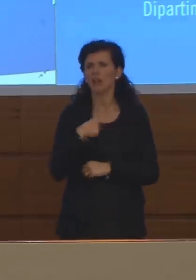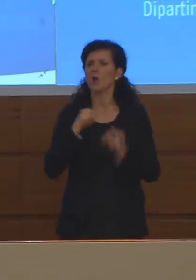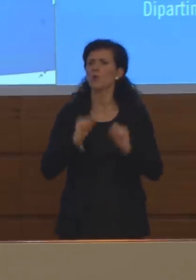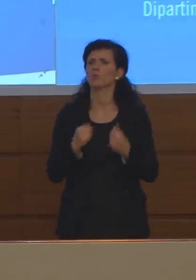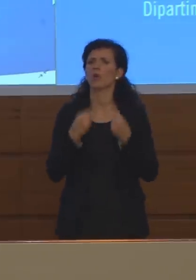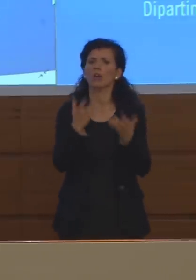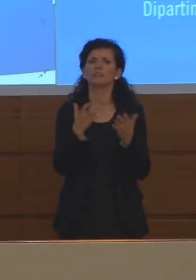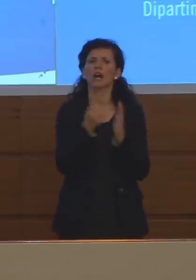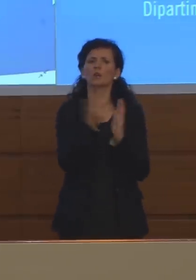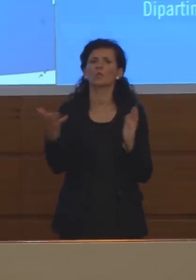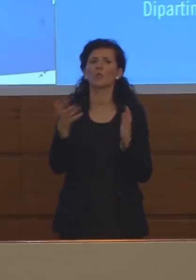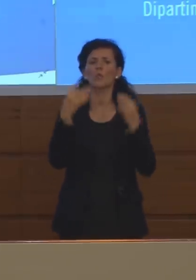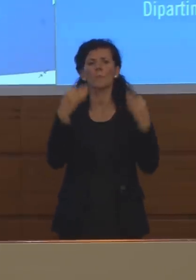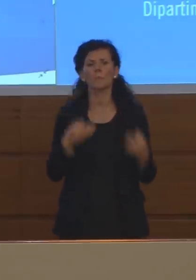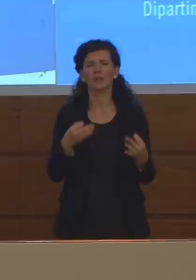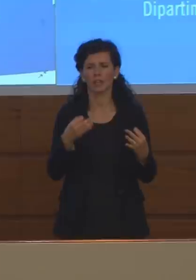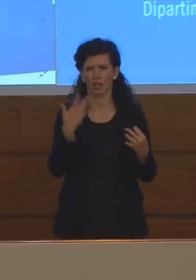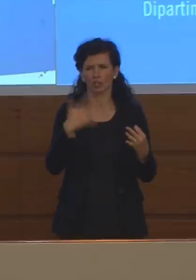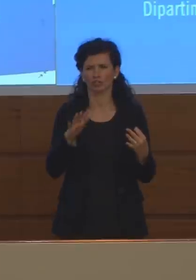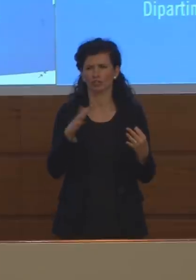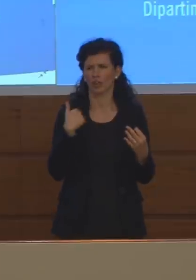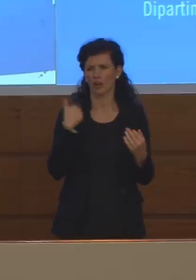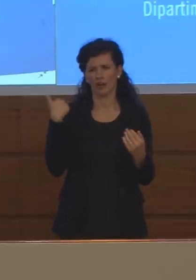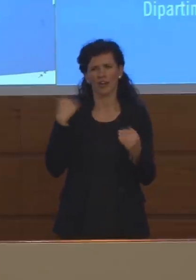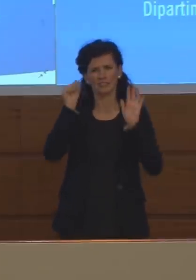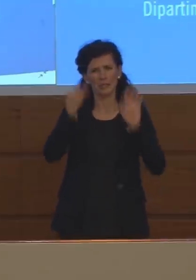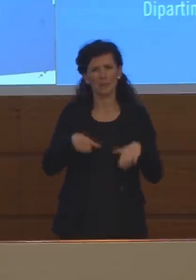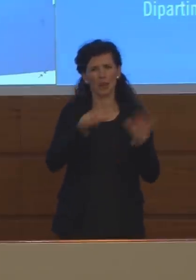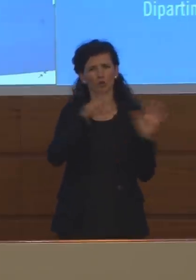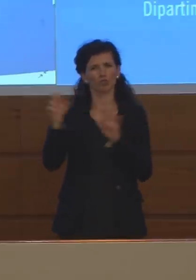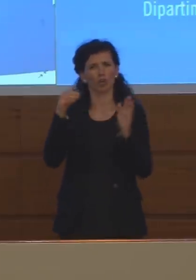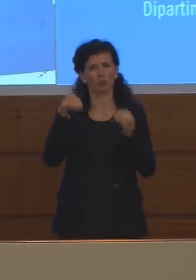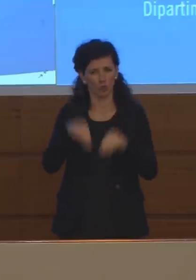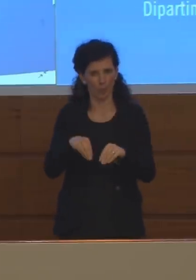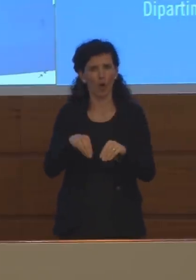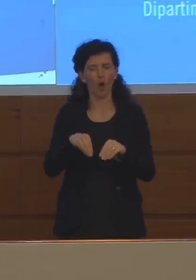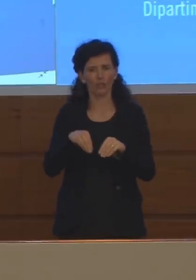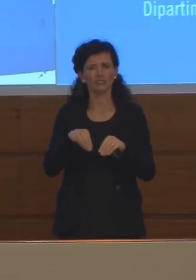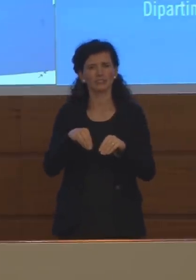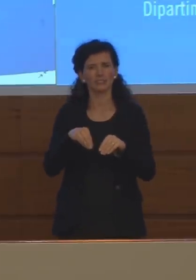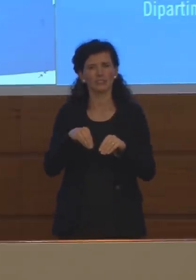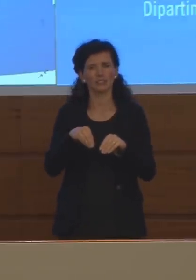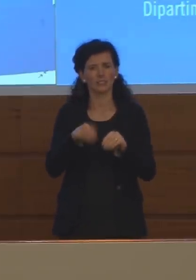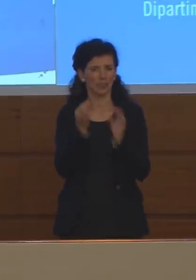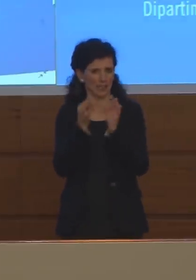dato rispetto a quello che avevo già dato delle 6.800 posti nelle strutture